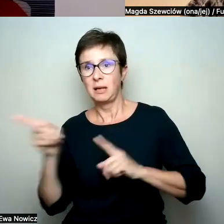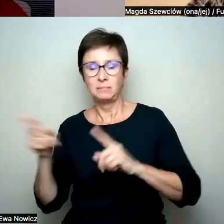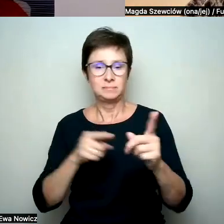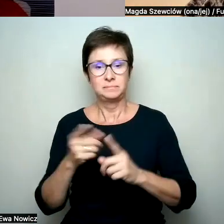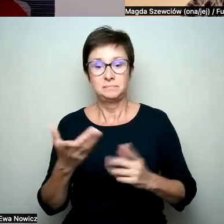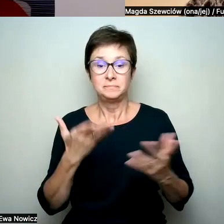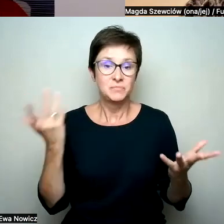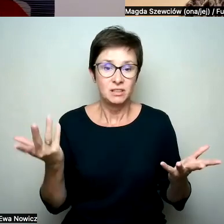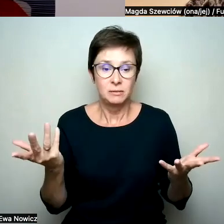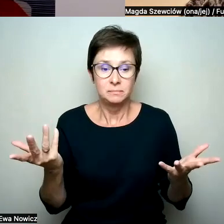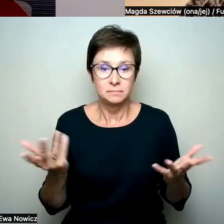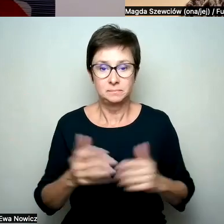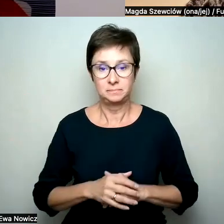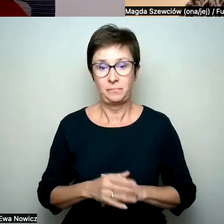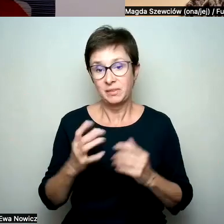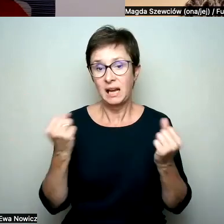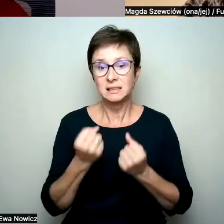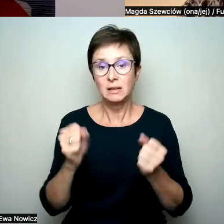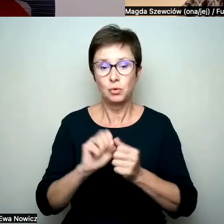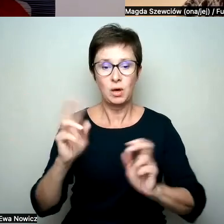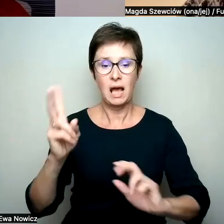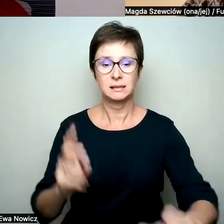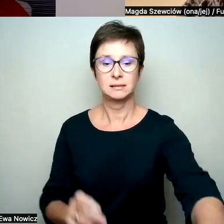Więc aczkolwiek zachęcam do reagowania.